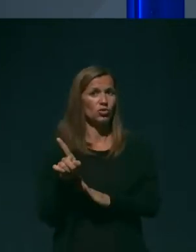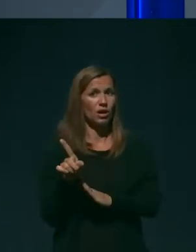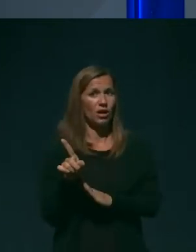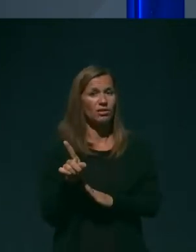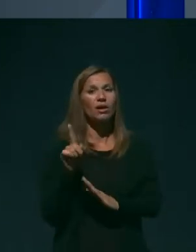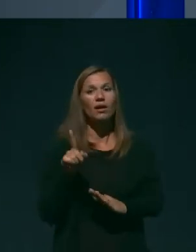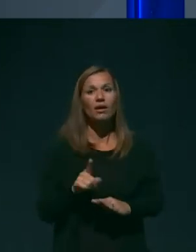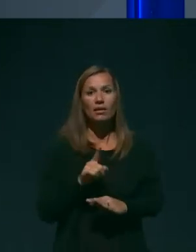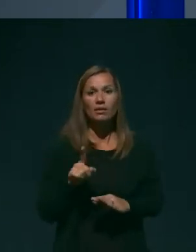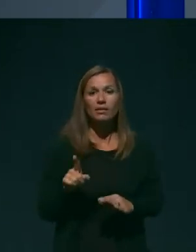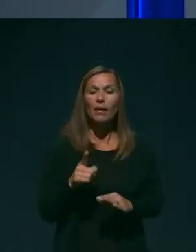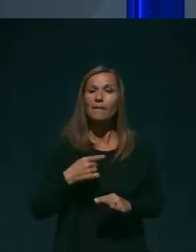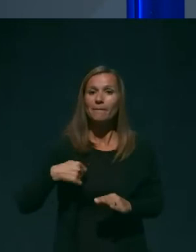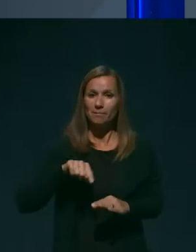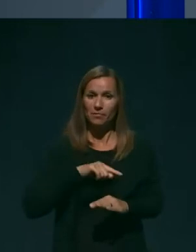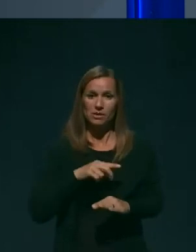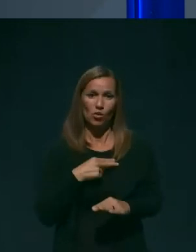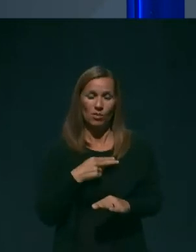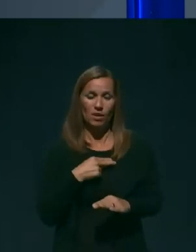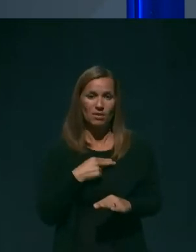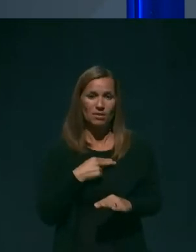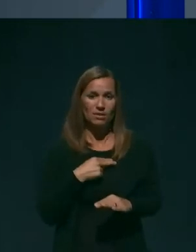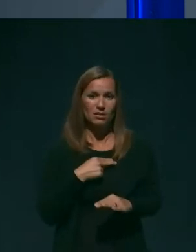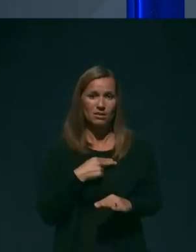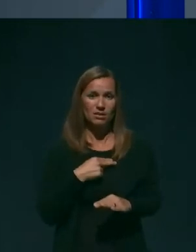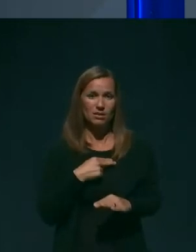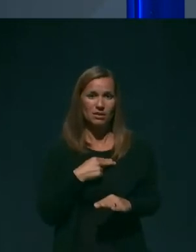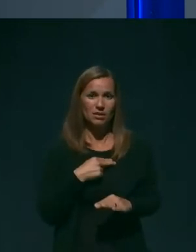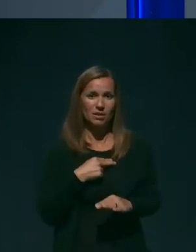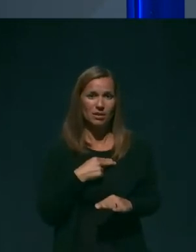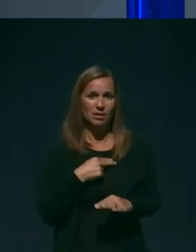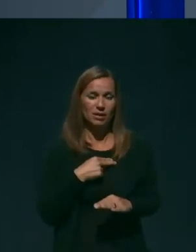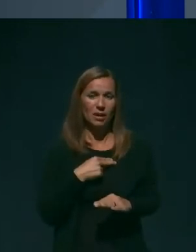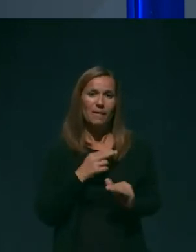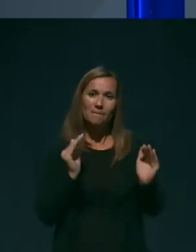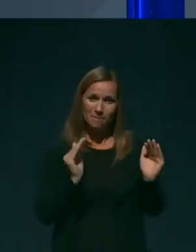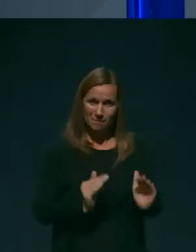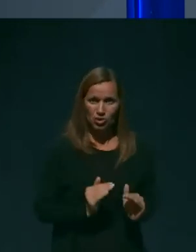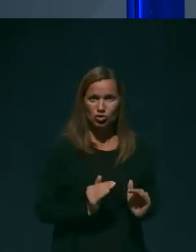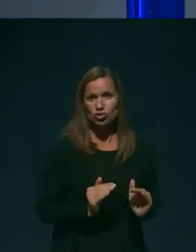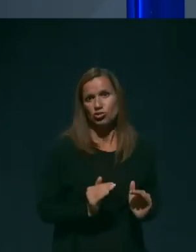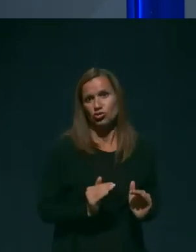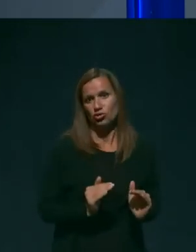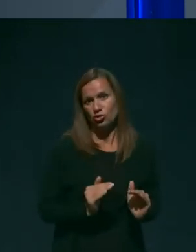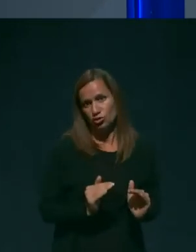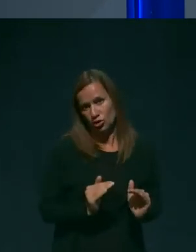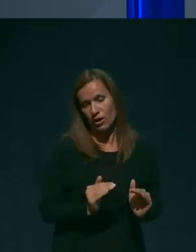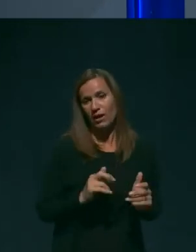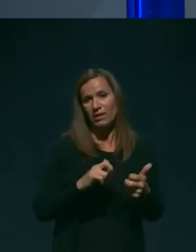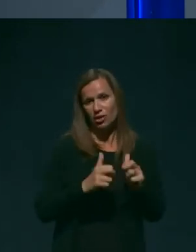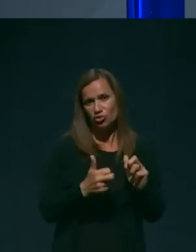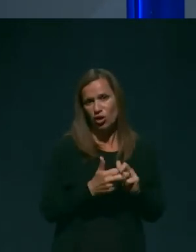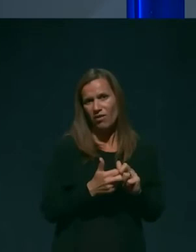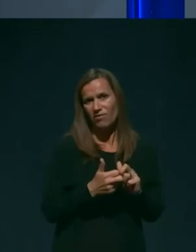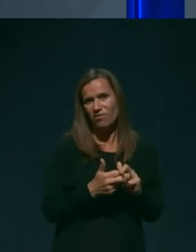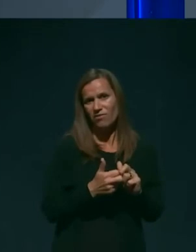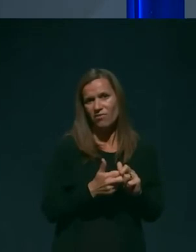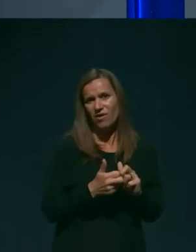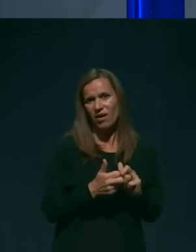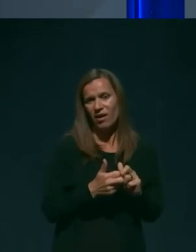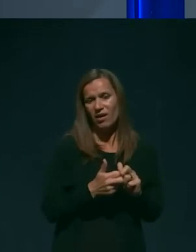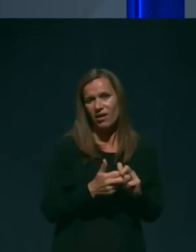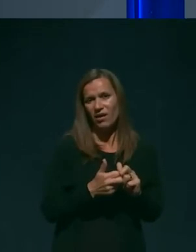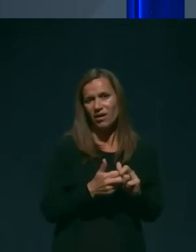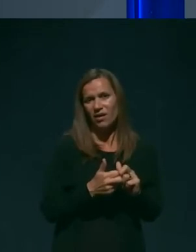imeli v bistvu težave manjše v desetih od 102 domov, oziroma